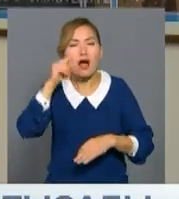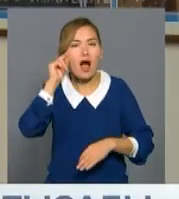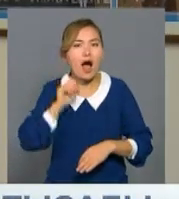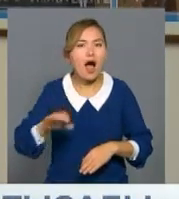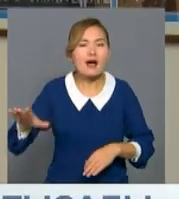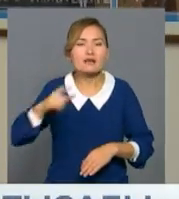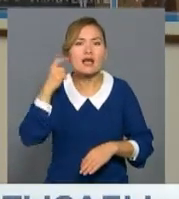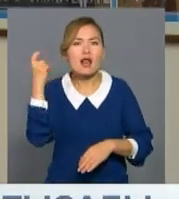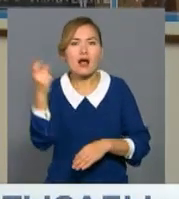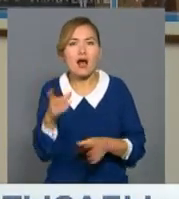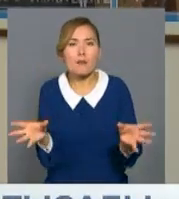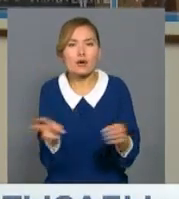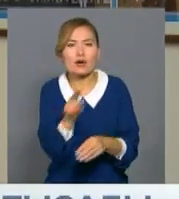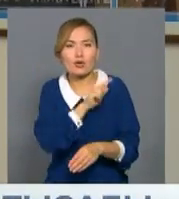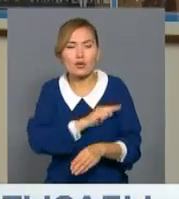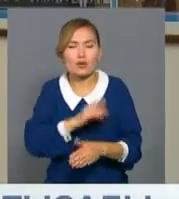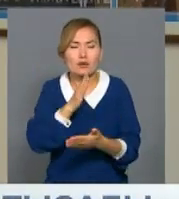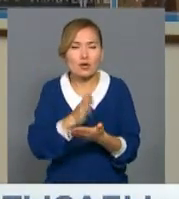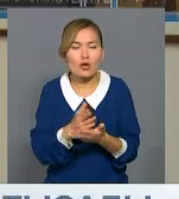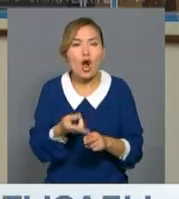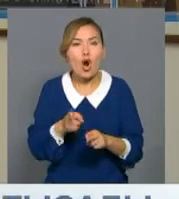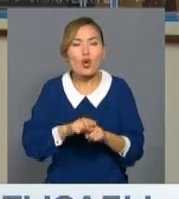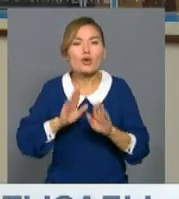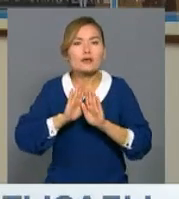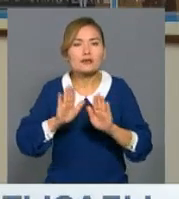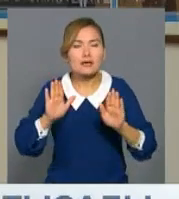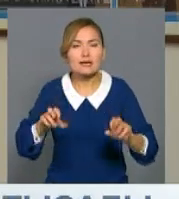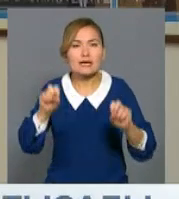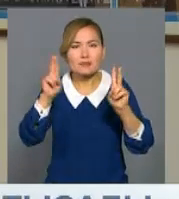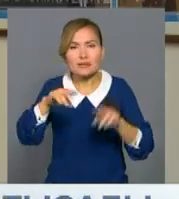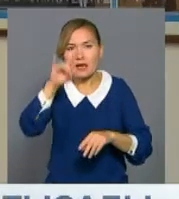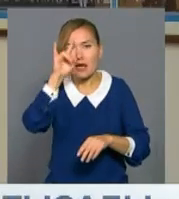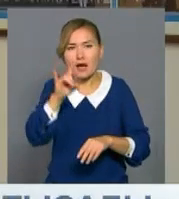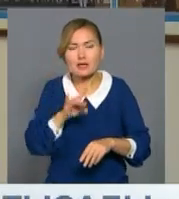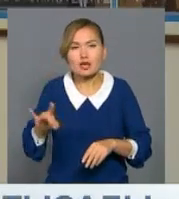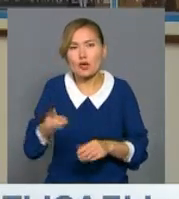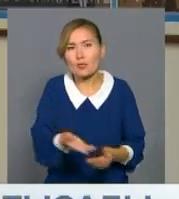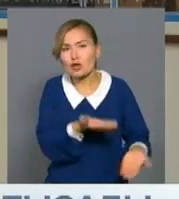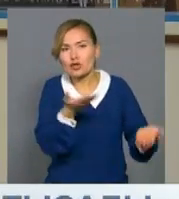қарымқатнасты нұғайтып келеді. Сондықтан осы көрмеге арнайы шақырып отырмыз.